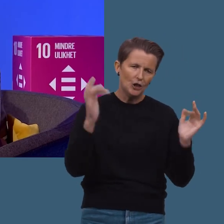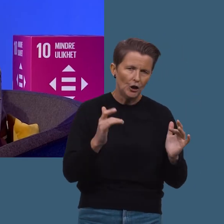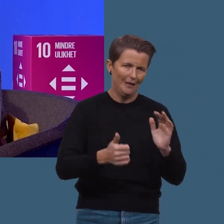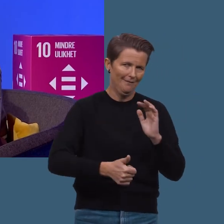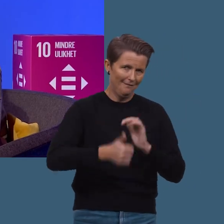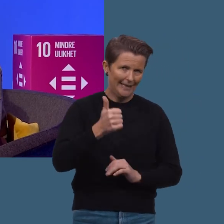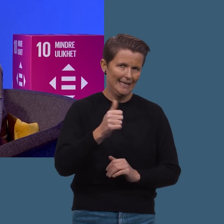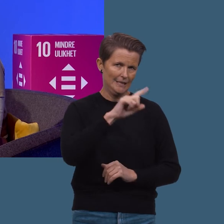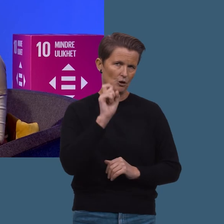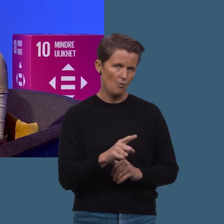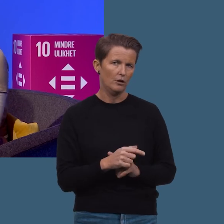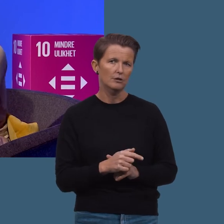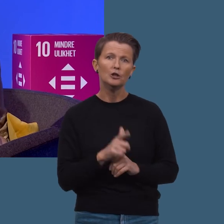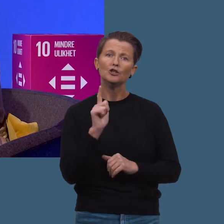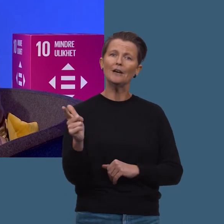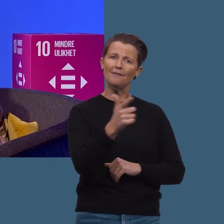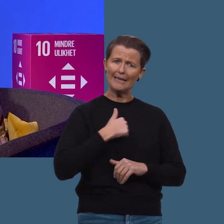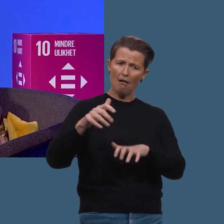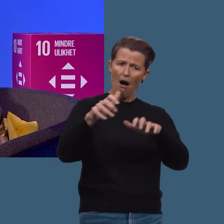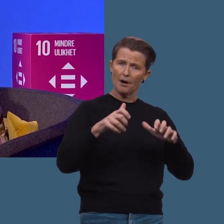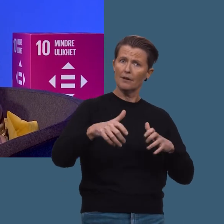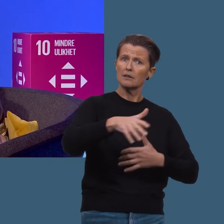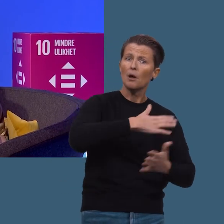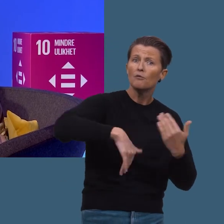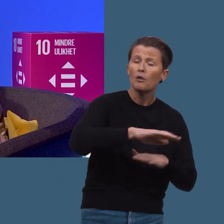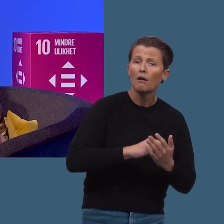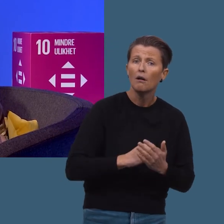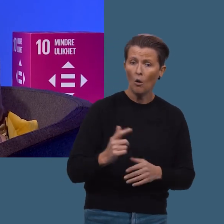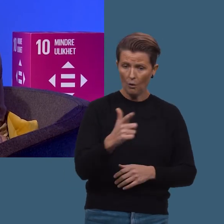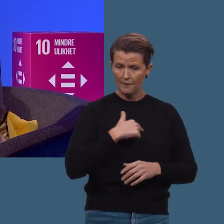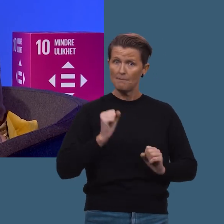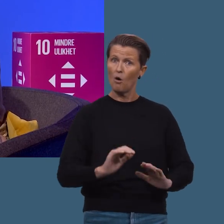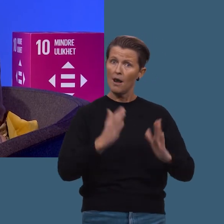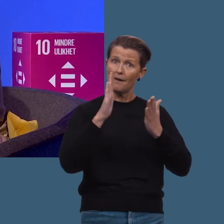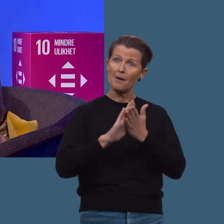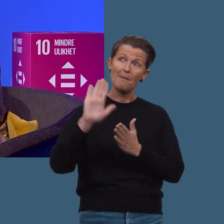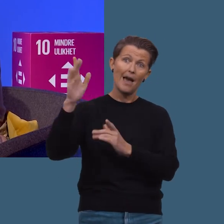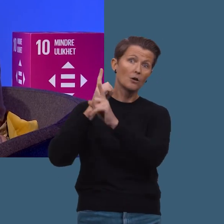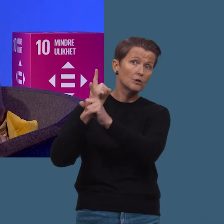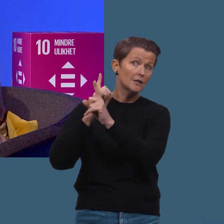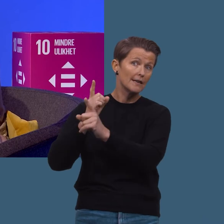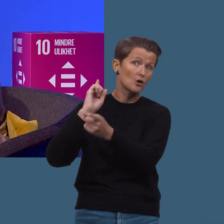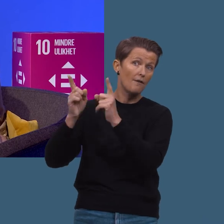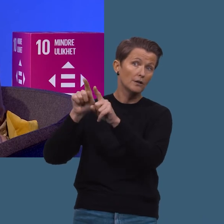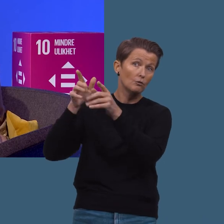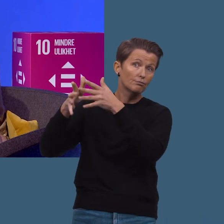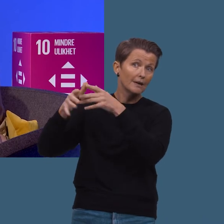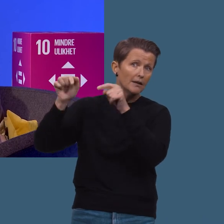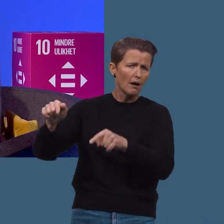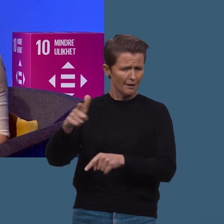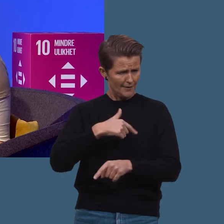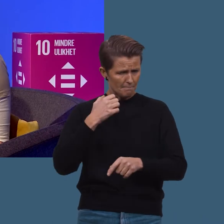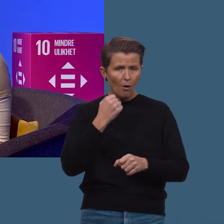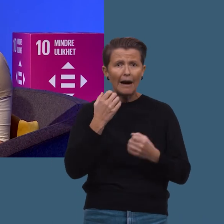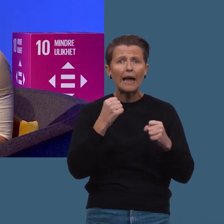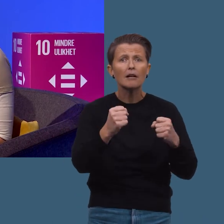Sykt viktig spørsmål. Nettopp fordi det er vi som skal arve dette samfunnet, og fordi vi må leve med de konsekvensene av valgene som tas i dag,